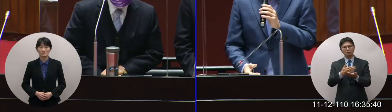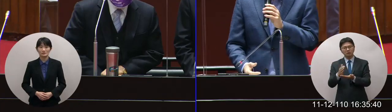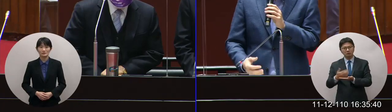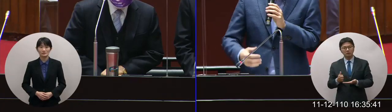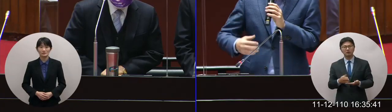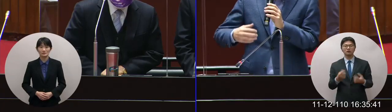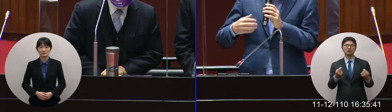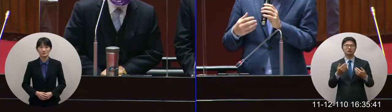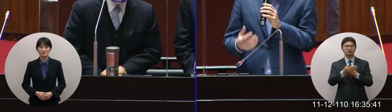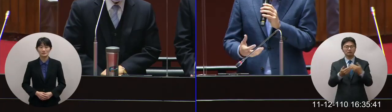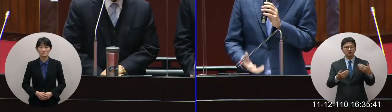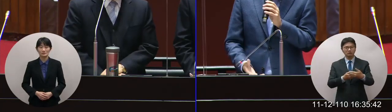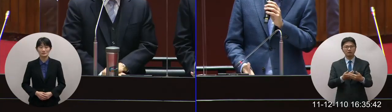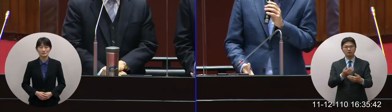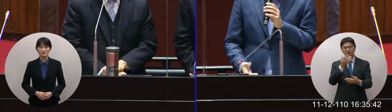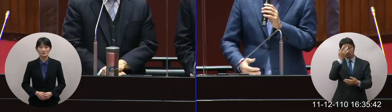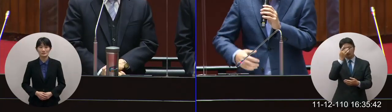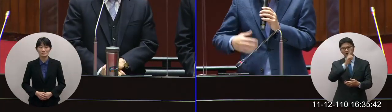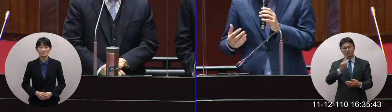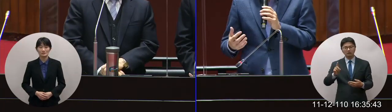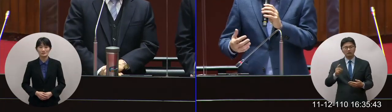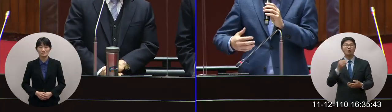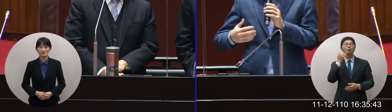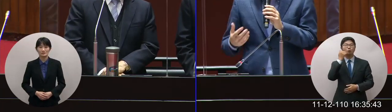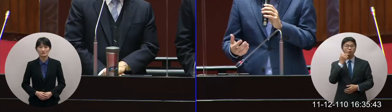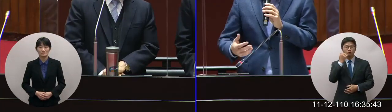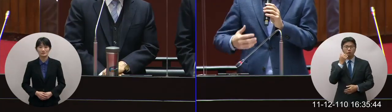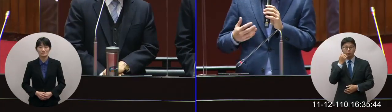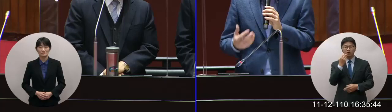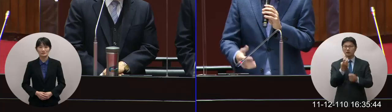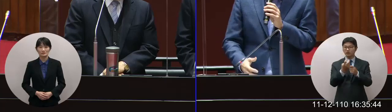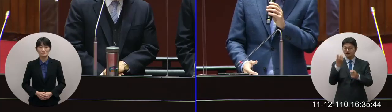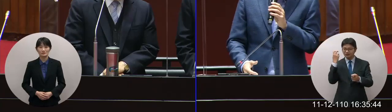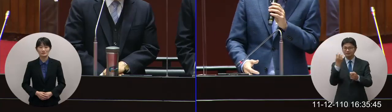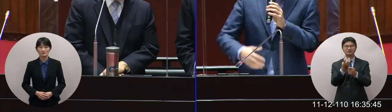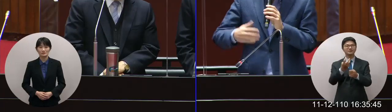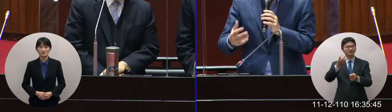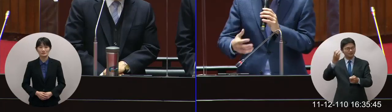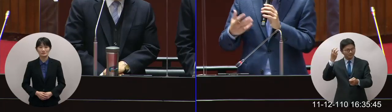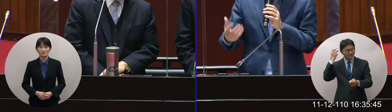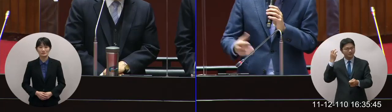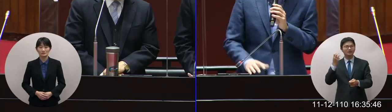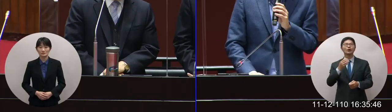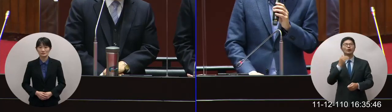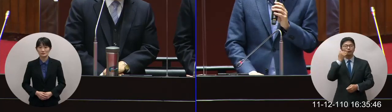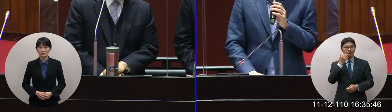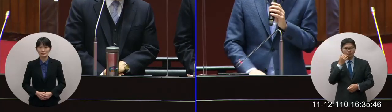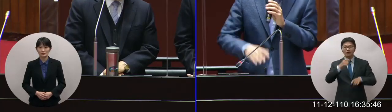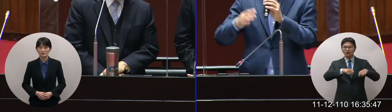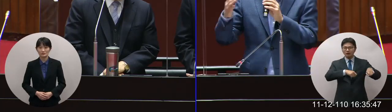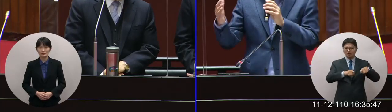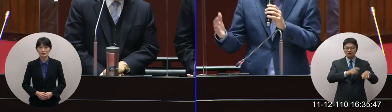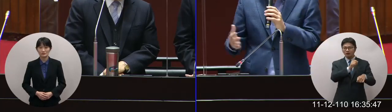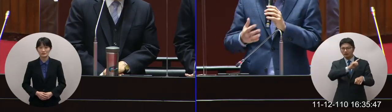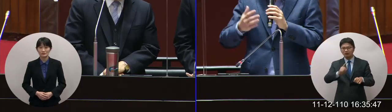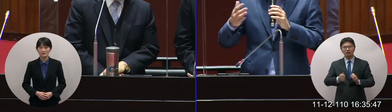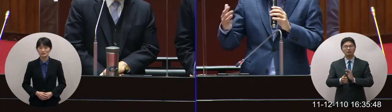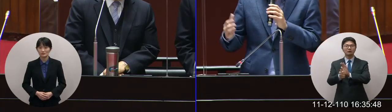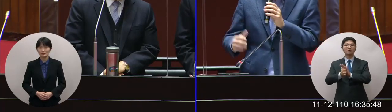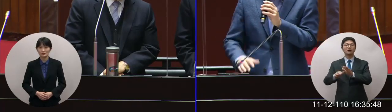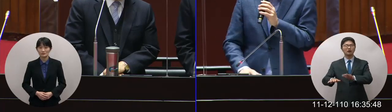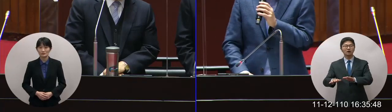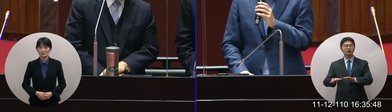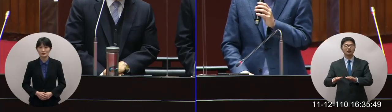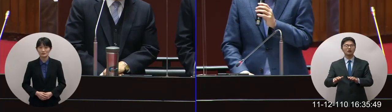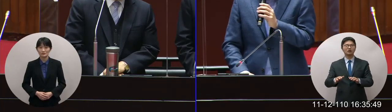通的問題我們都會常常在想如果二十年前三十年前如果怎麼樣所以現在對於很多